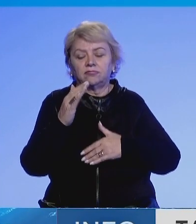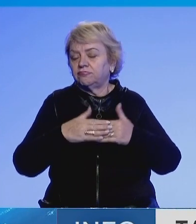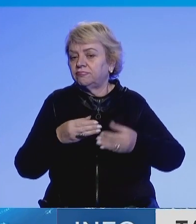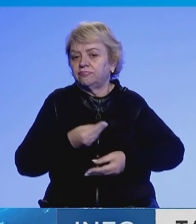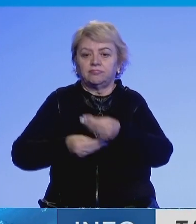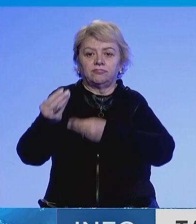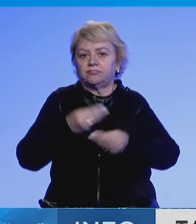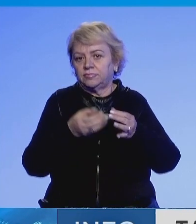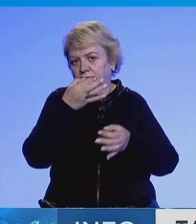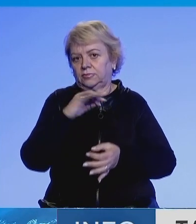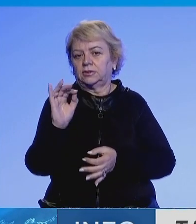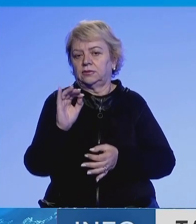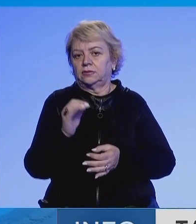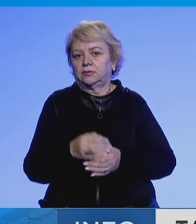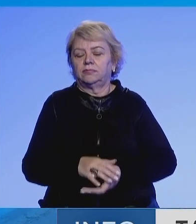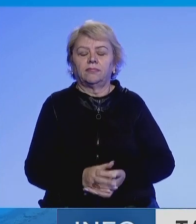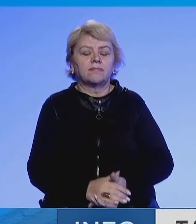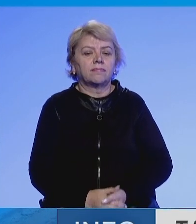fushën e zhvillimit ekonomik.